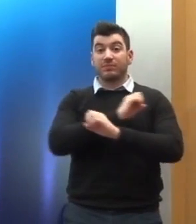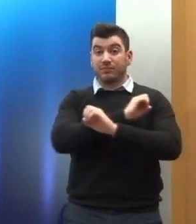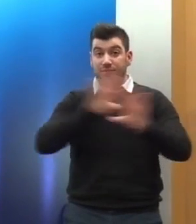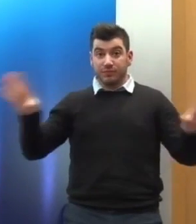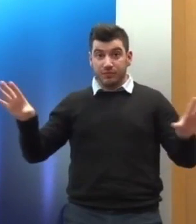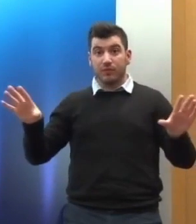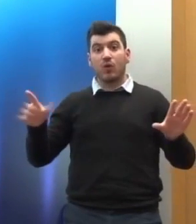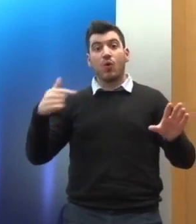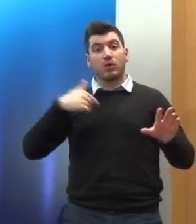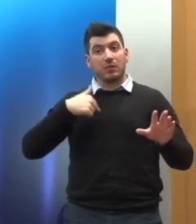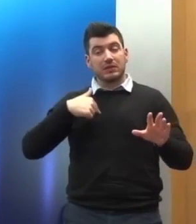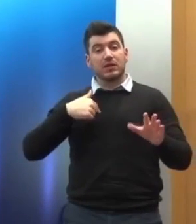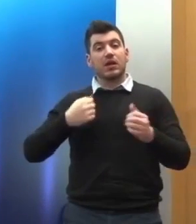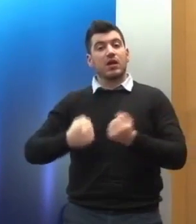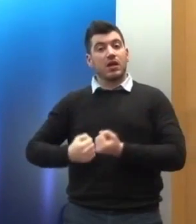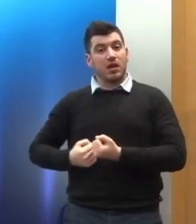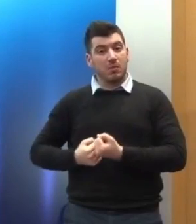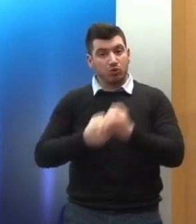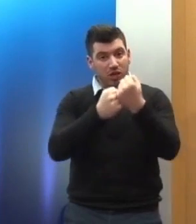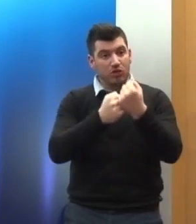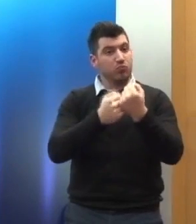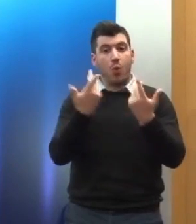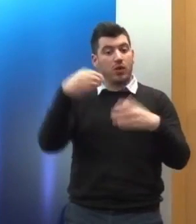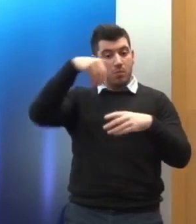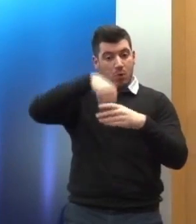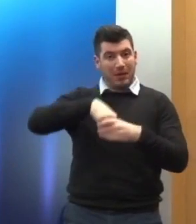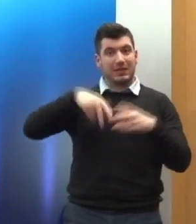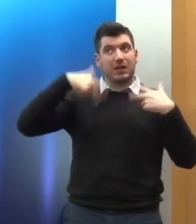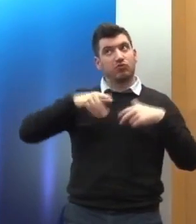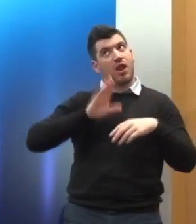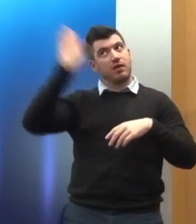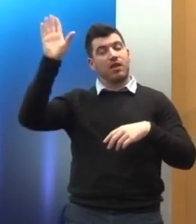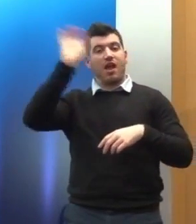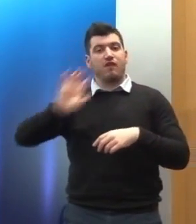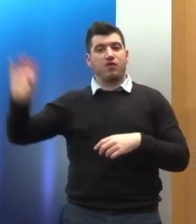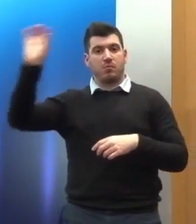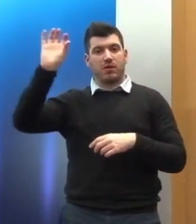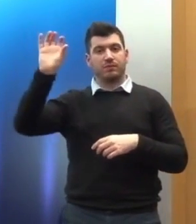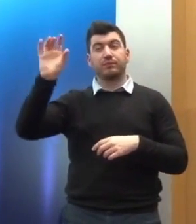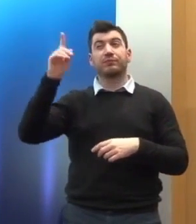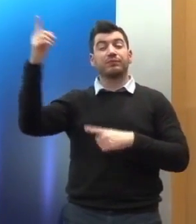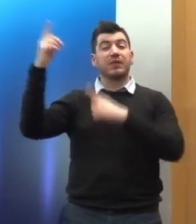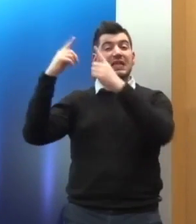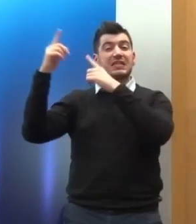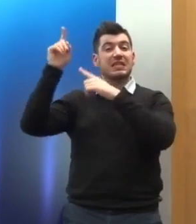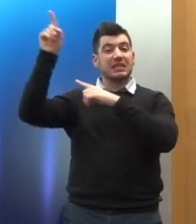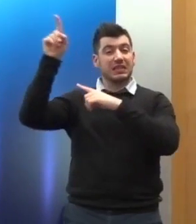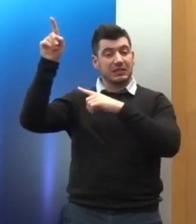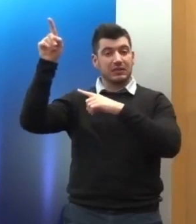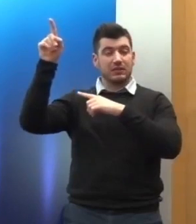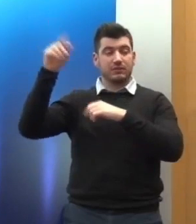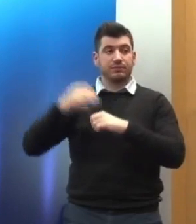αντίστοιχες τάσεις και στο επίποδο της Ευρωπαϊκής Ένωσης. Η πρόσφατη συζήτηση που γίνεται αυτή τη στιγμή τόσο στο